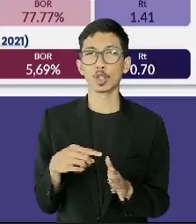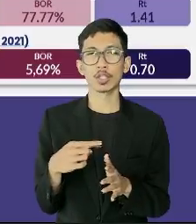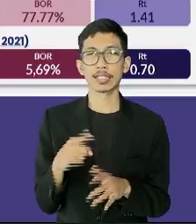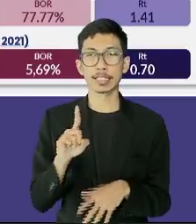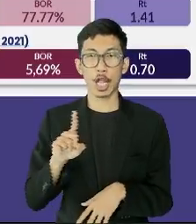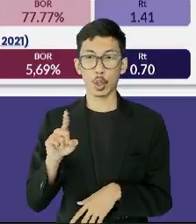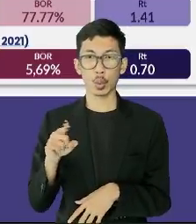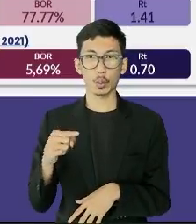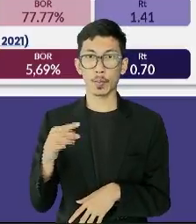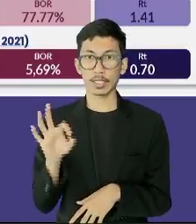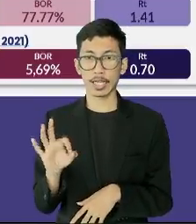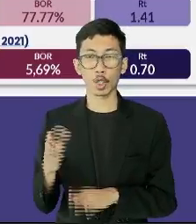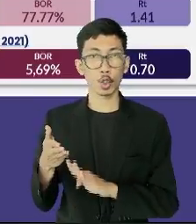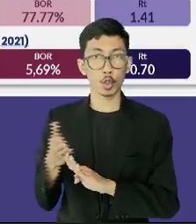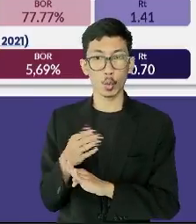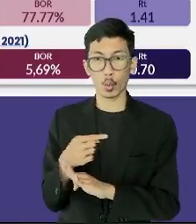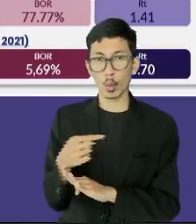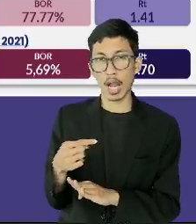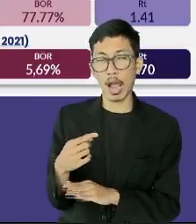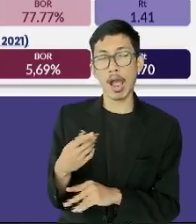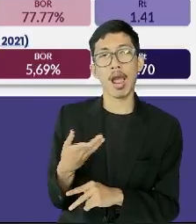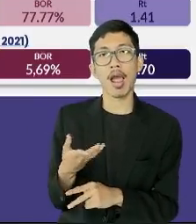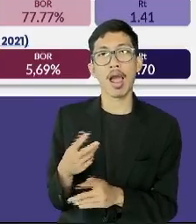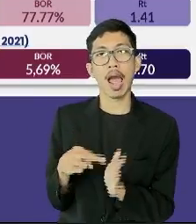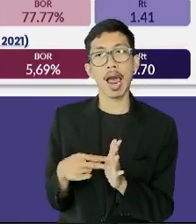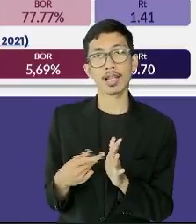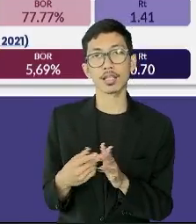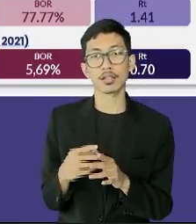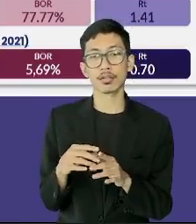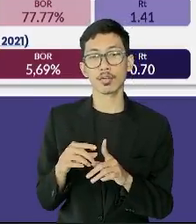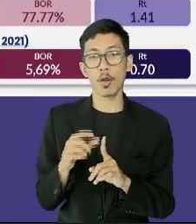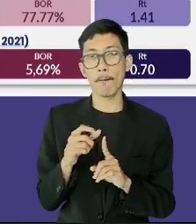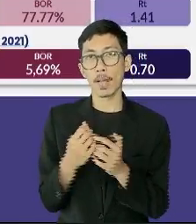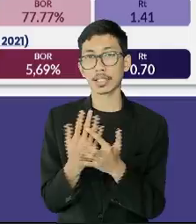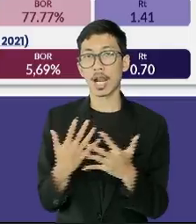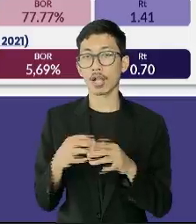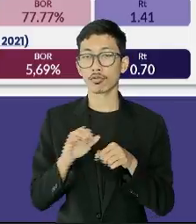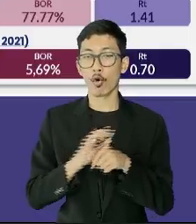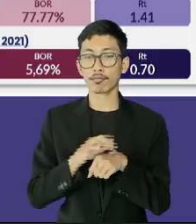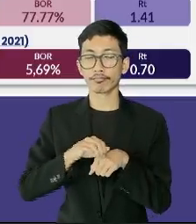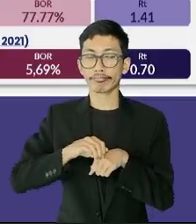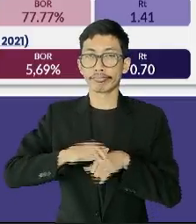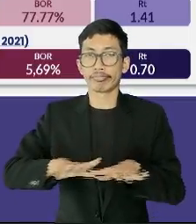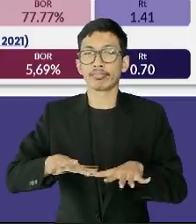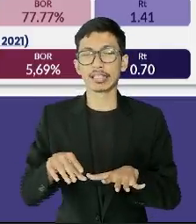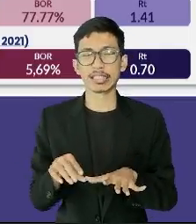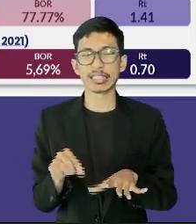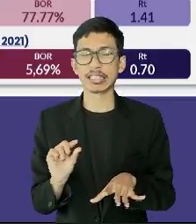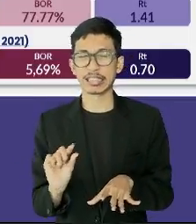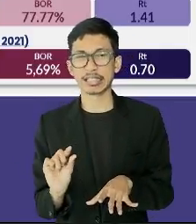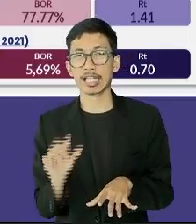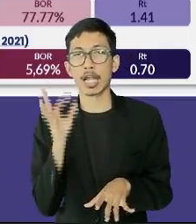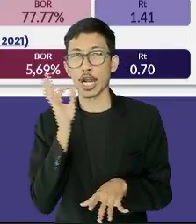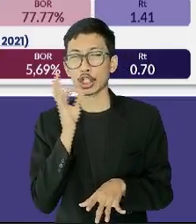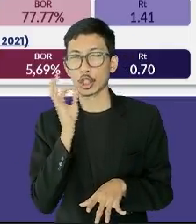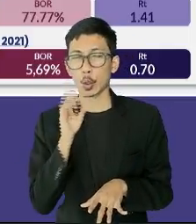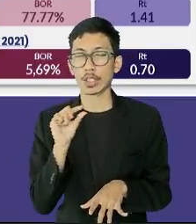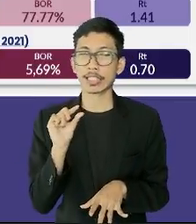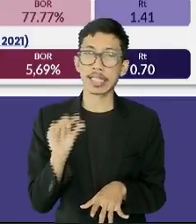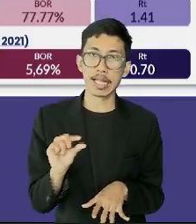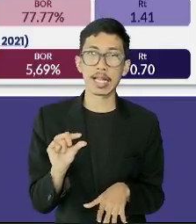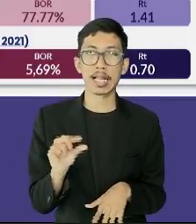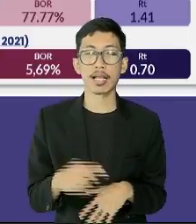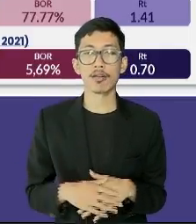menunjukkan potensi penularan yang rendah pada masyarakat. Dengan penularan yang rendah ini, diharapkan pembukaan